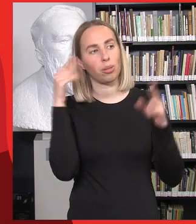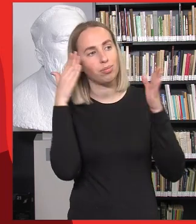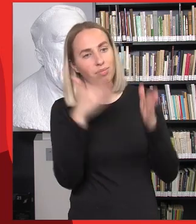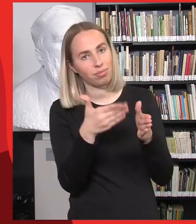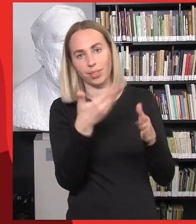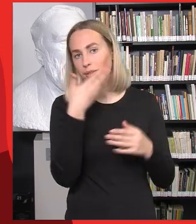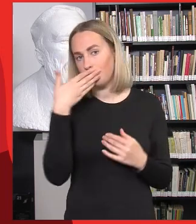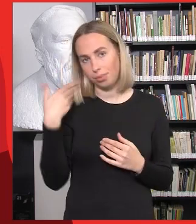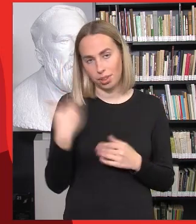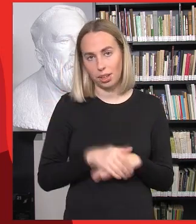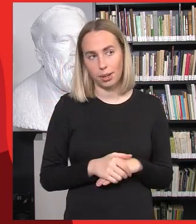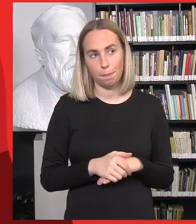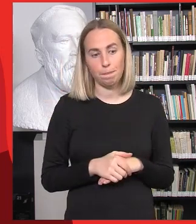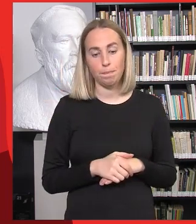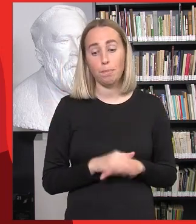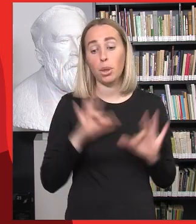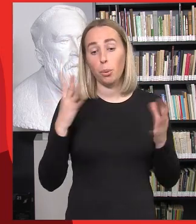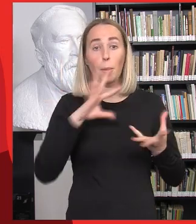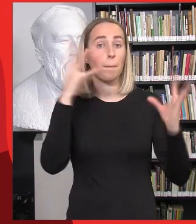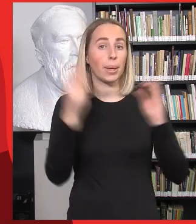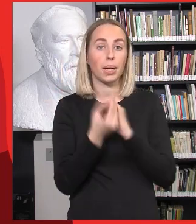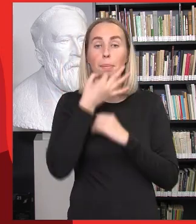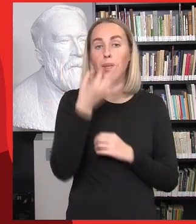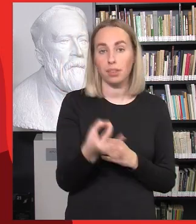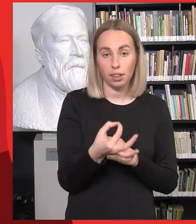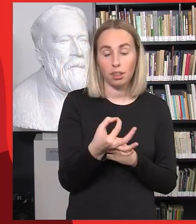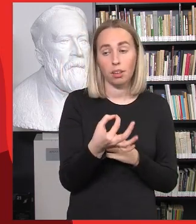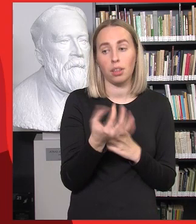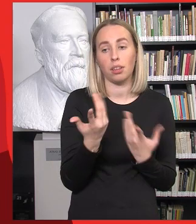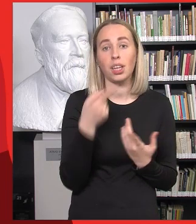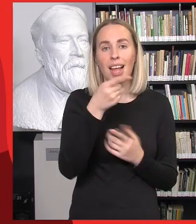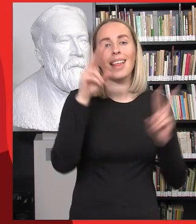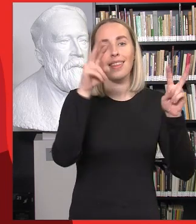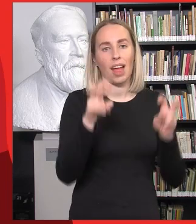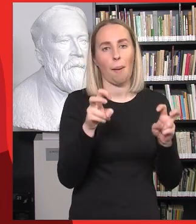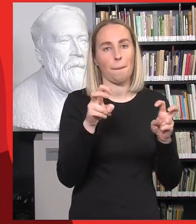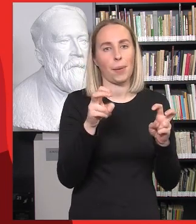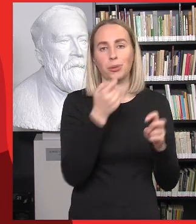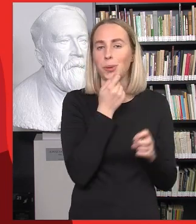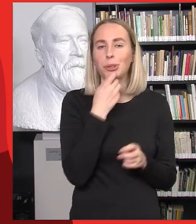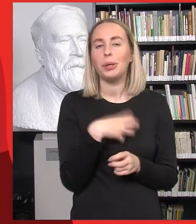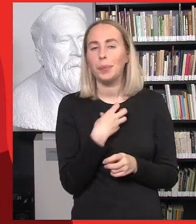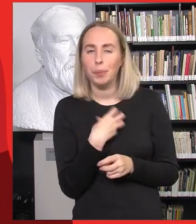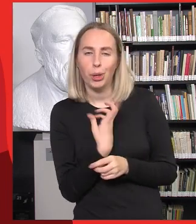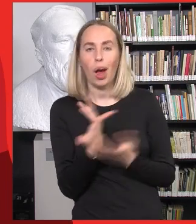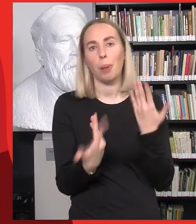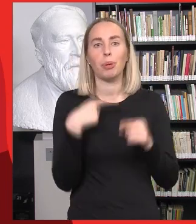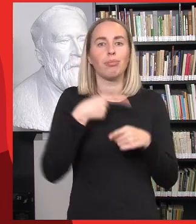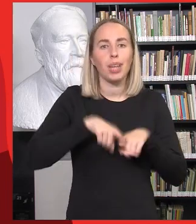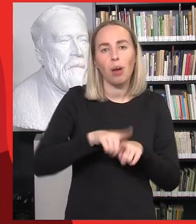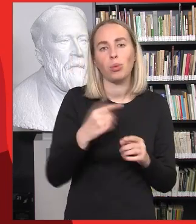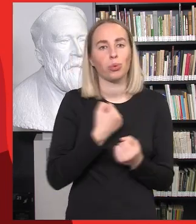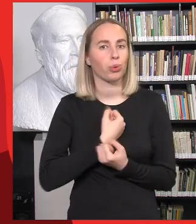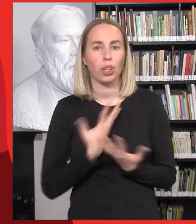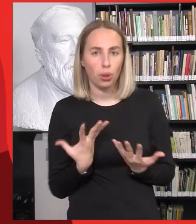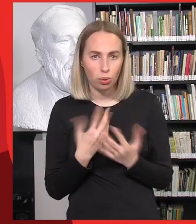jeigu galiu taip įvardint, tai gana bijo liesti galbūt šią temą arba neturi priemonių tą daryti. Tai taip, tai